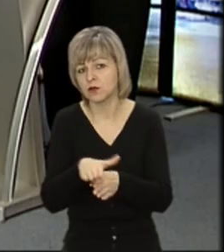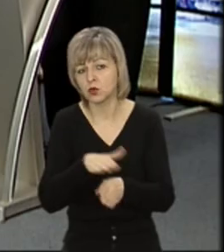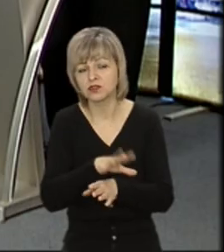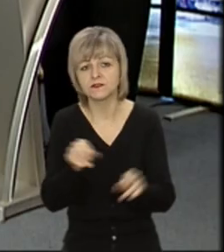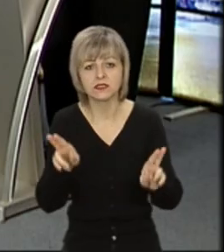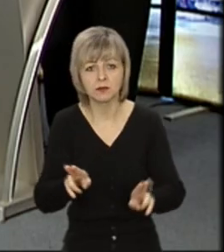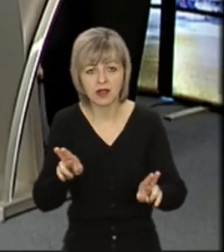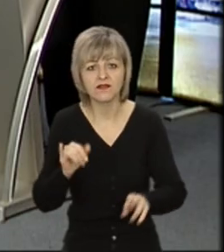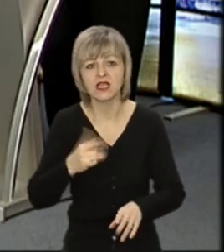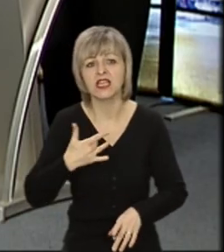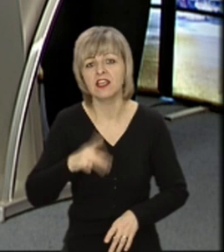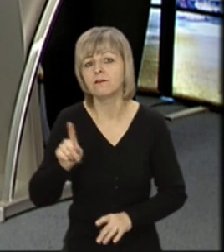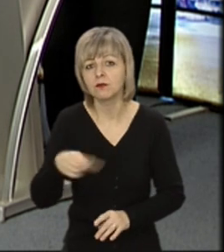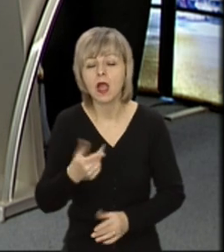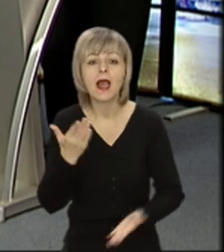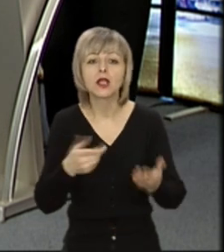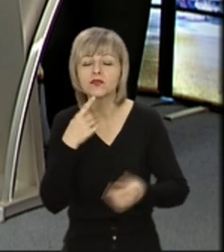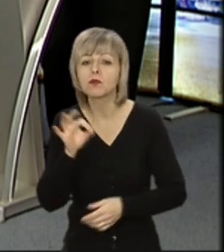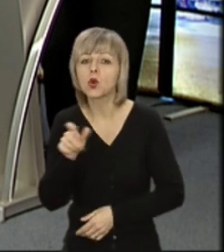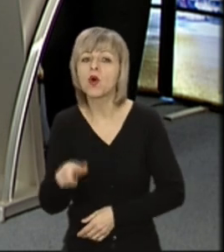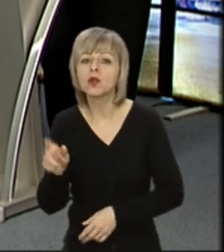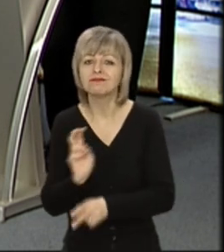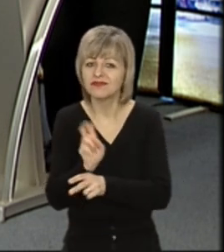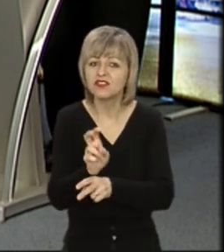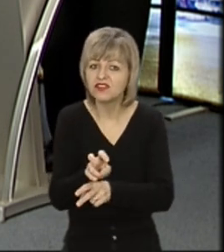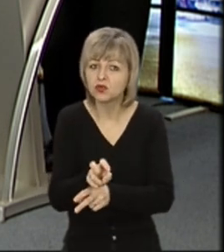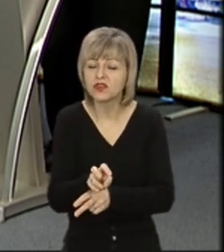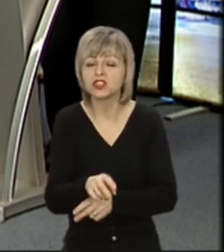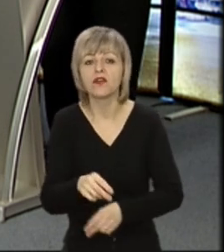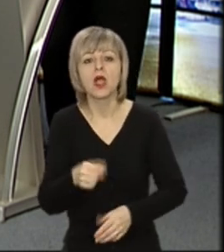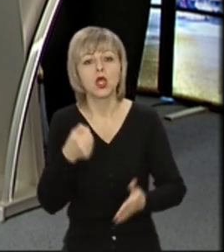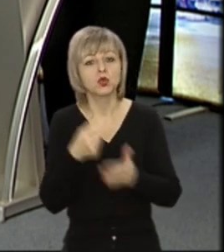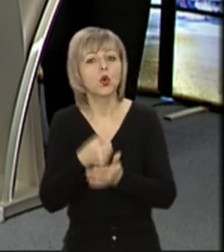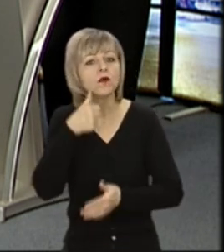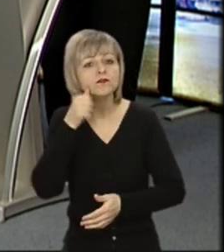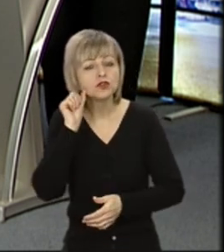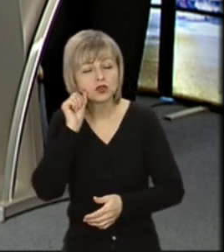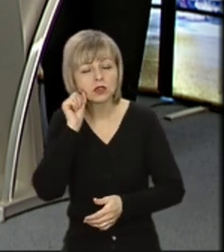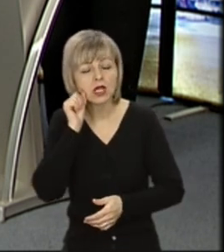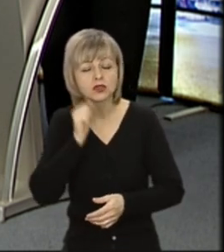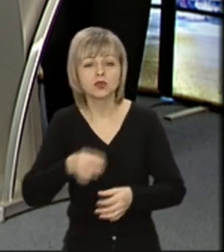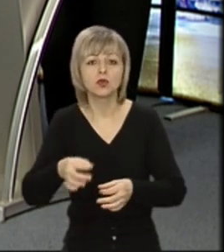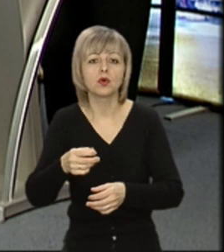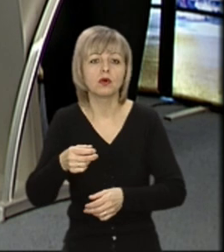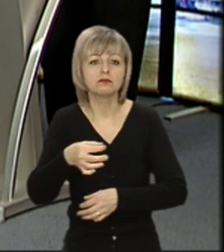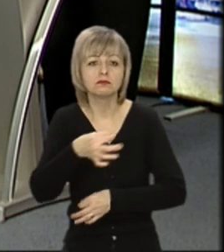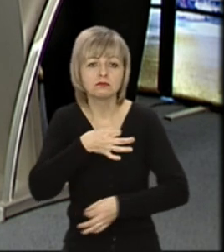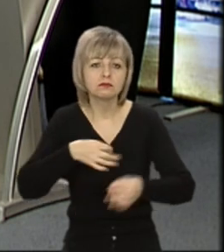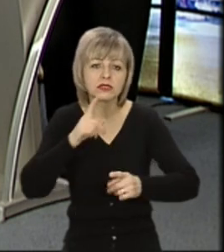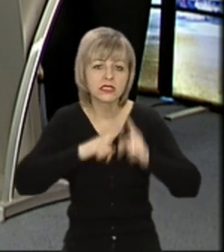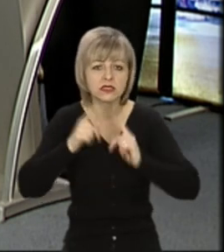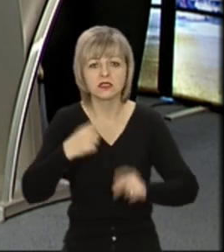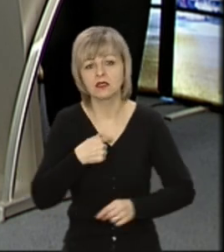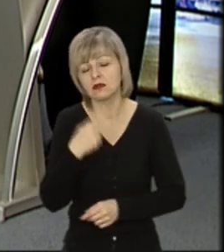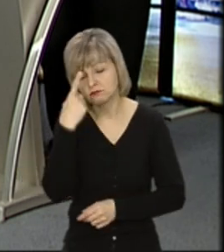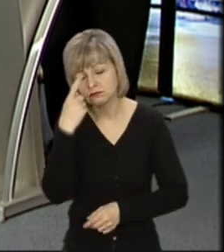вимоги. А якщо говорити про відвідувачів? Ну, скажемо так, до вчорашнього засідання уряду я наголошувала працівники поліції,